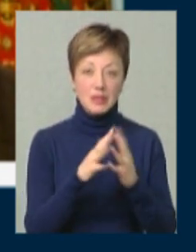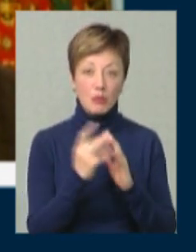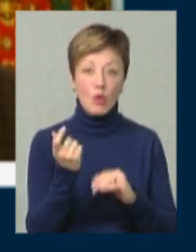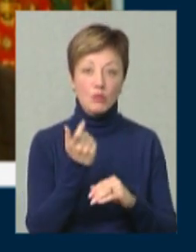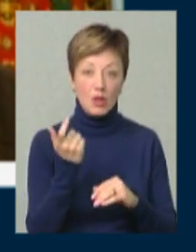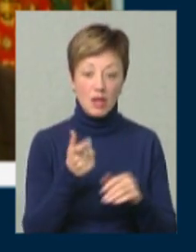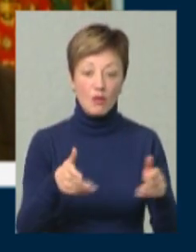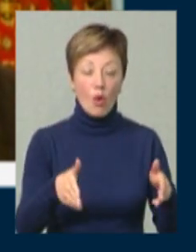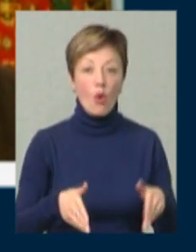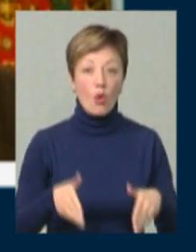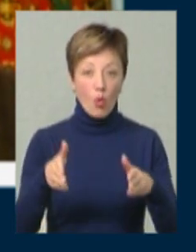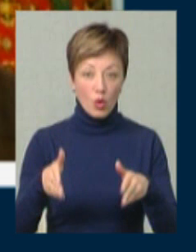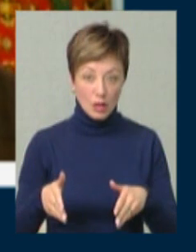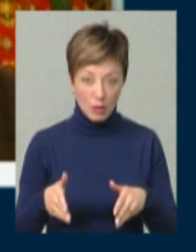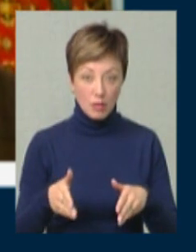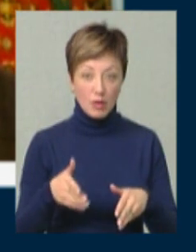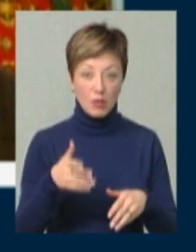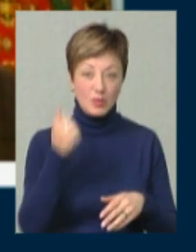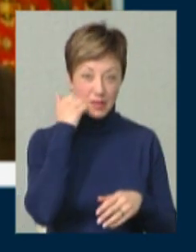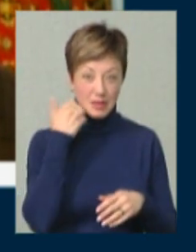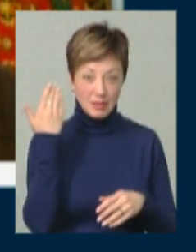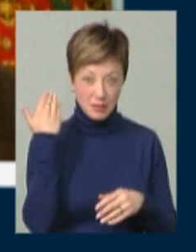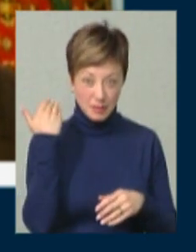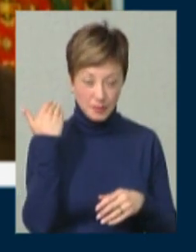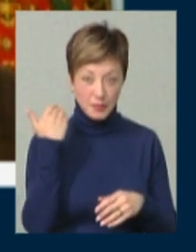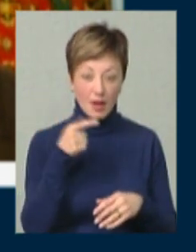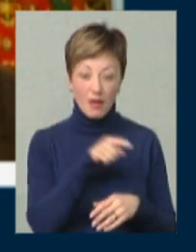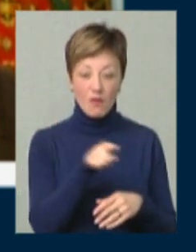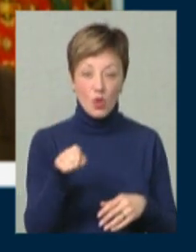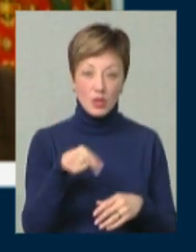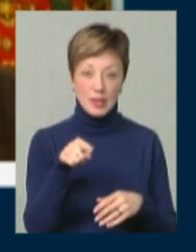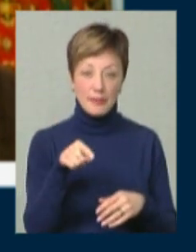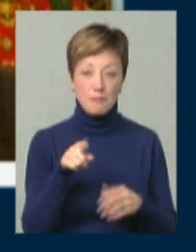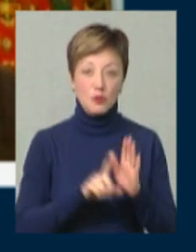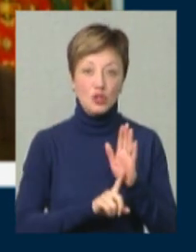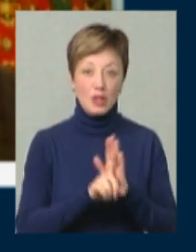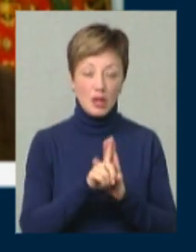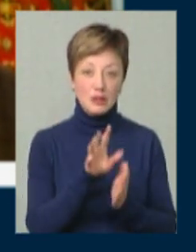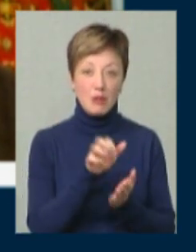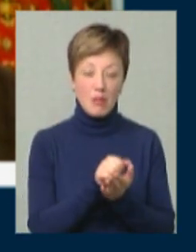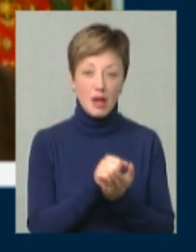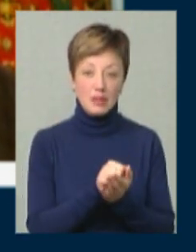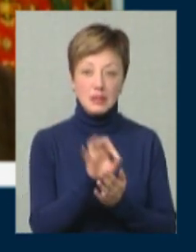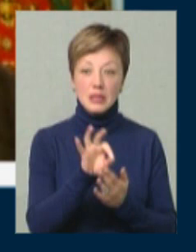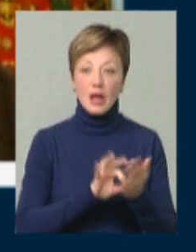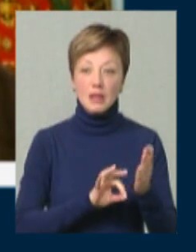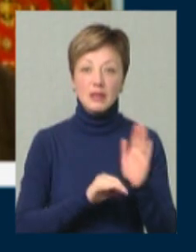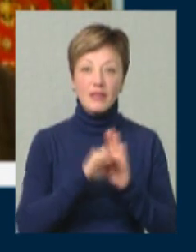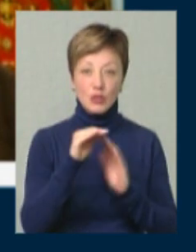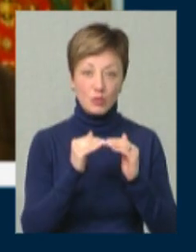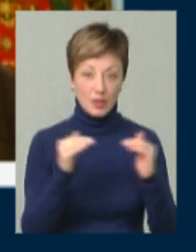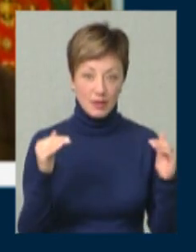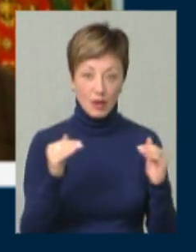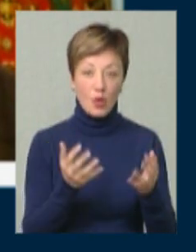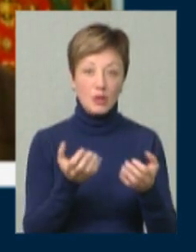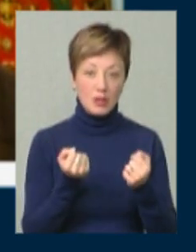господарством і городами по старинці, як кажуть, вони починають займатися зразу на вищому рівні